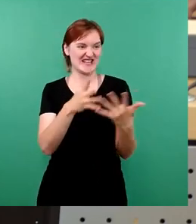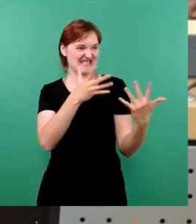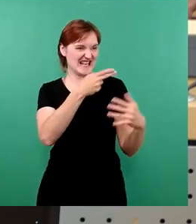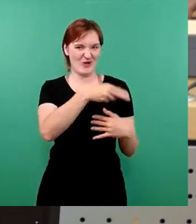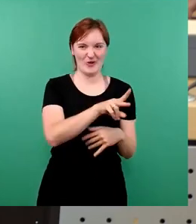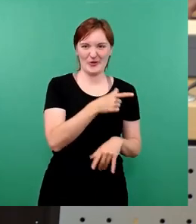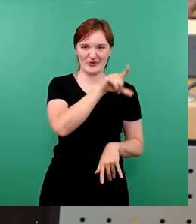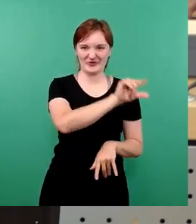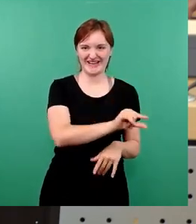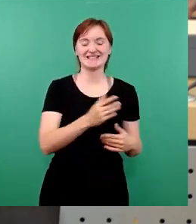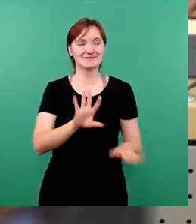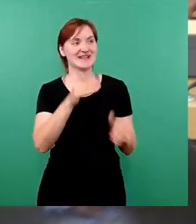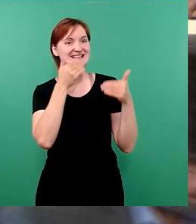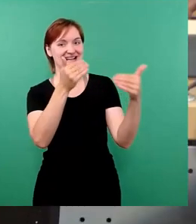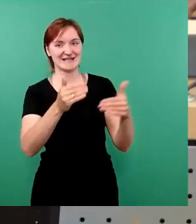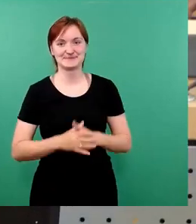Stadtbezirken. Vielen herzlichen Dank.